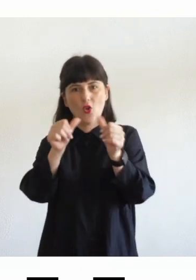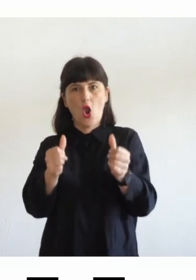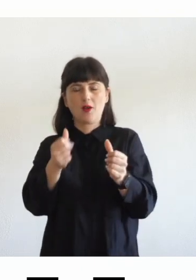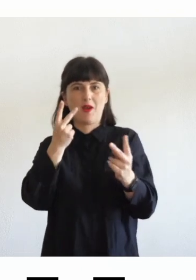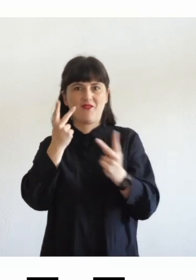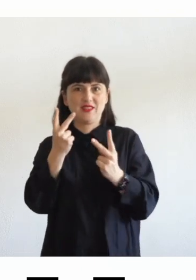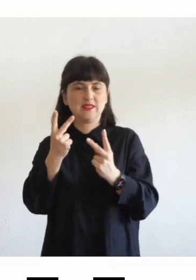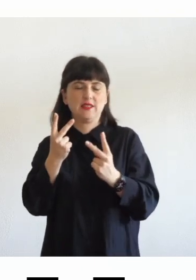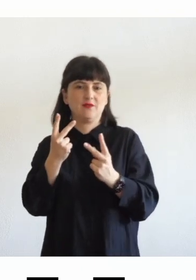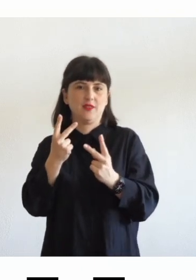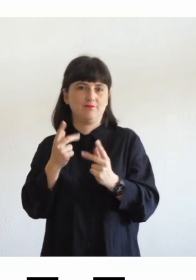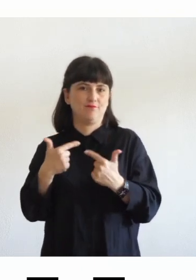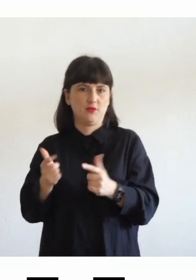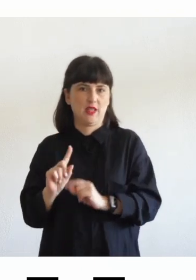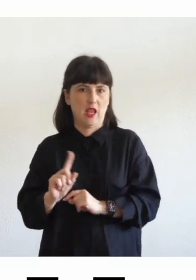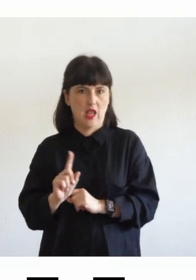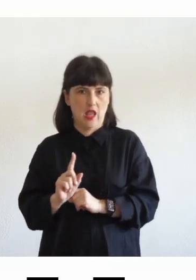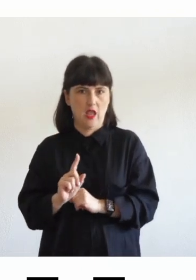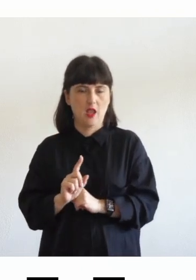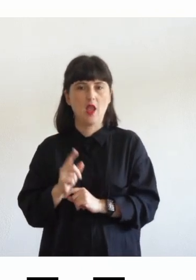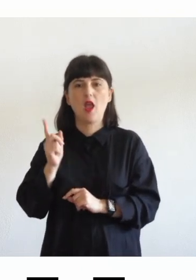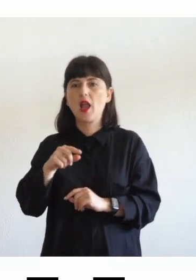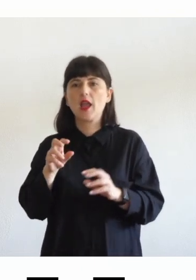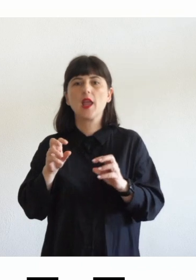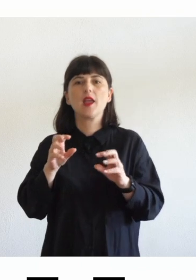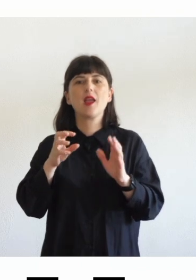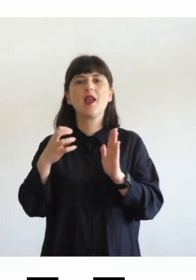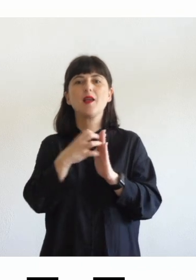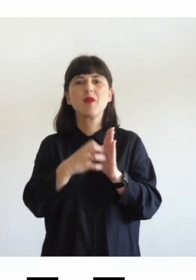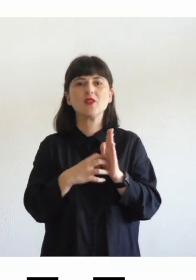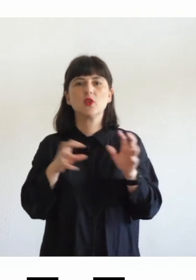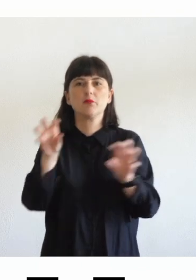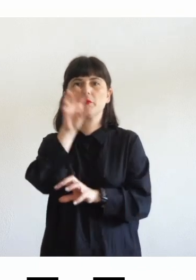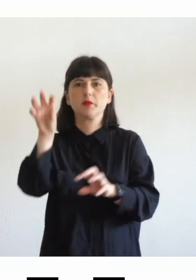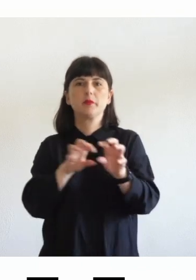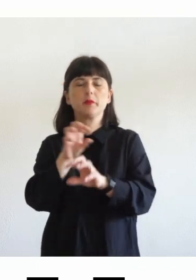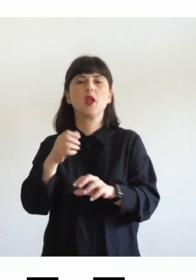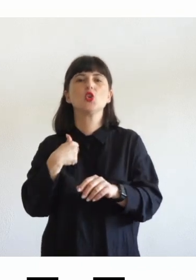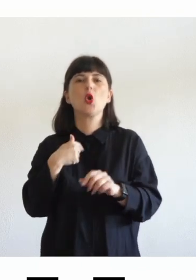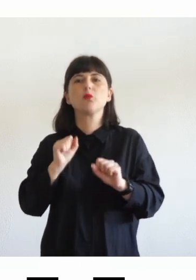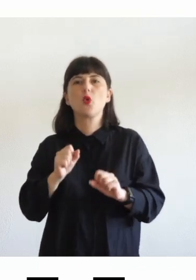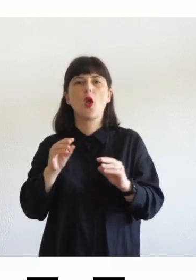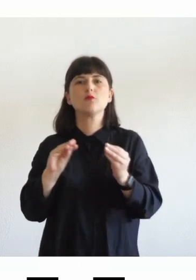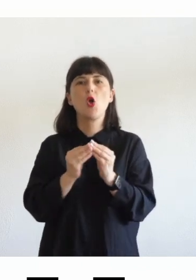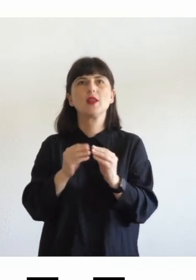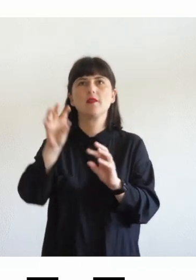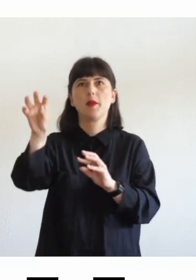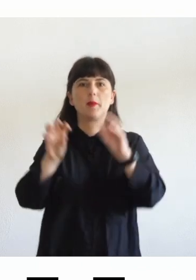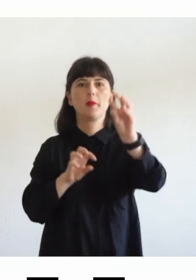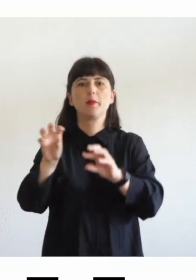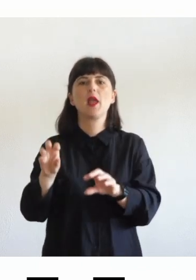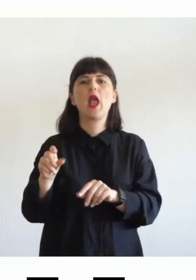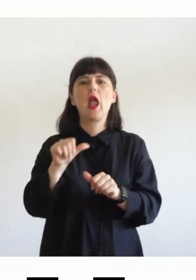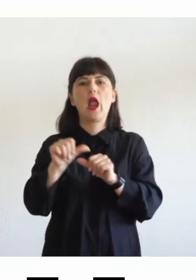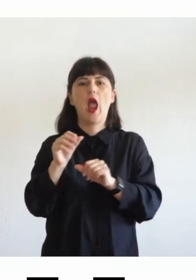visiva anche le immagini si spostano perché il testo io lo personalizzo e nella personalizzazione